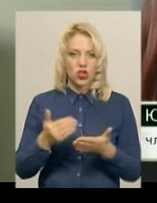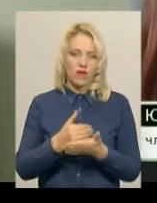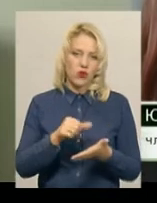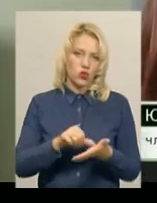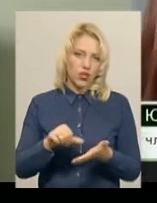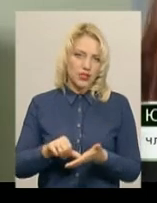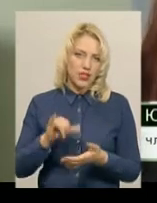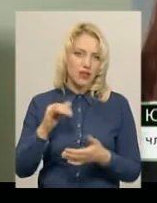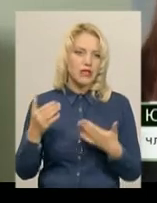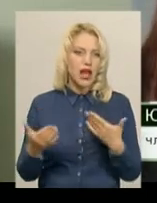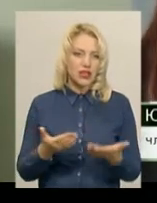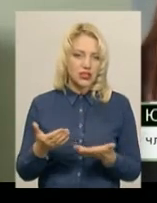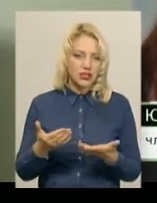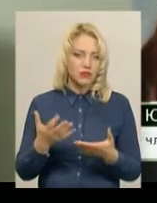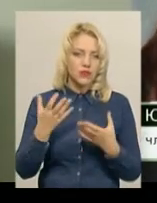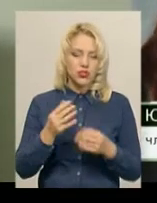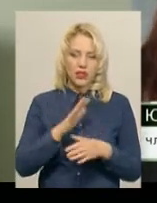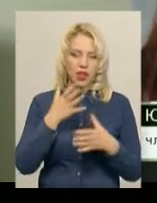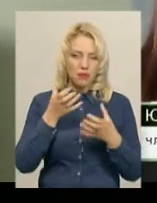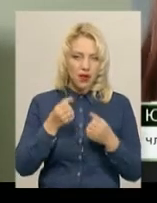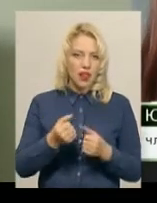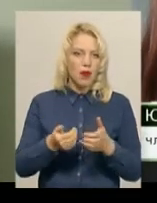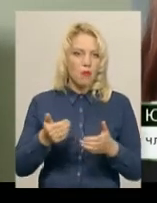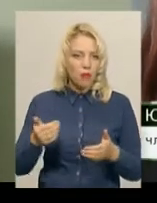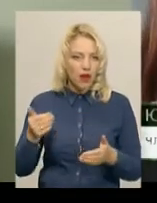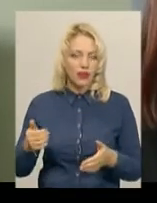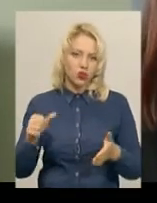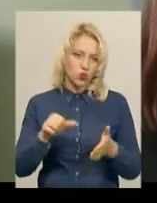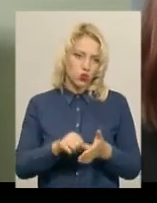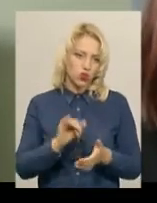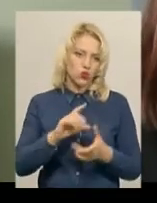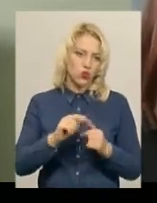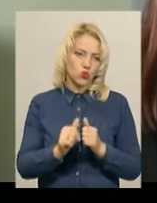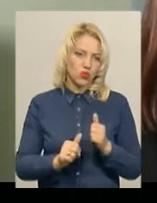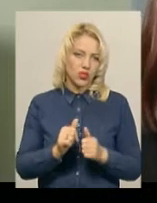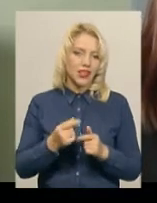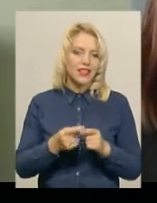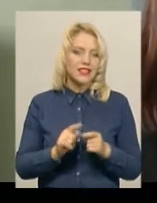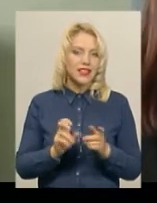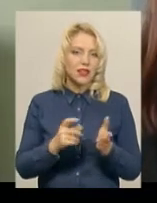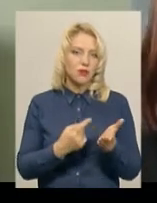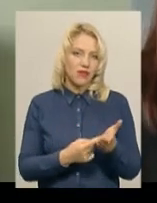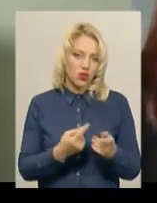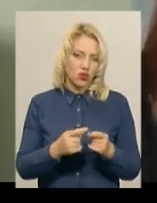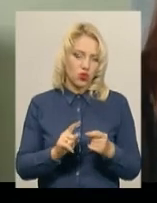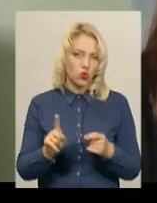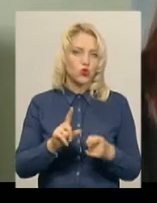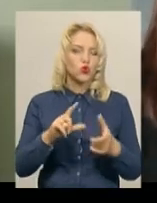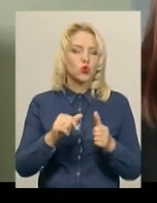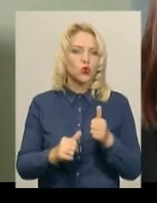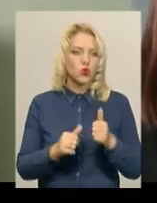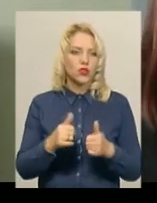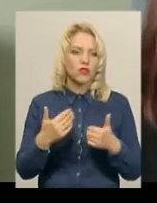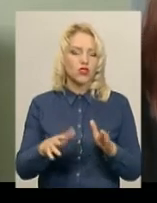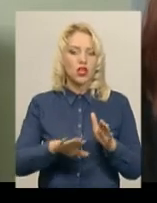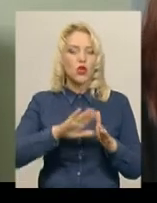учасників, які ще не брали попередньо участь у турнірі. І це як підтвердження того, що турнір досі, вже